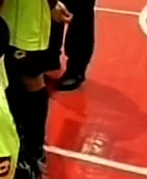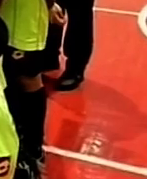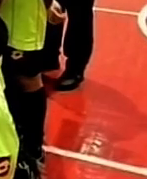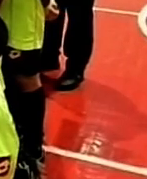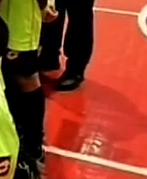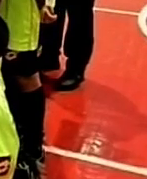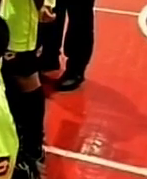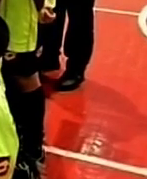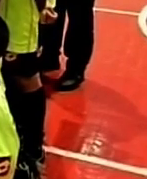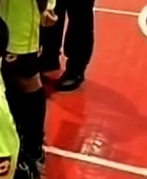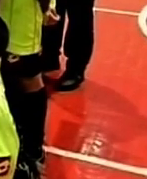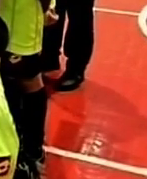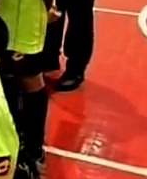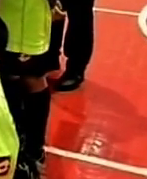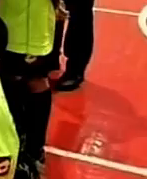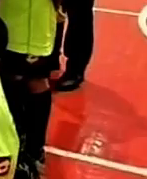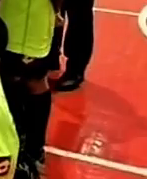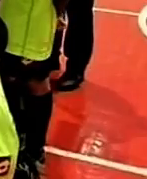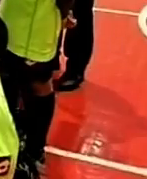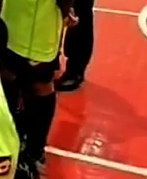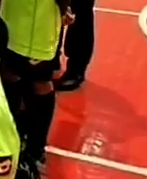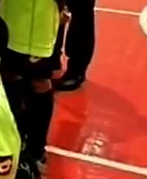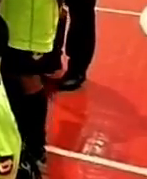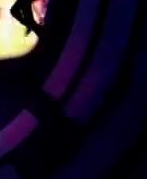Олександр Сметанко, Роман Сташенко, новини спорту.